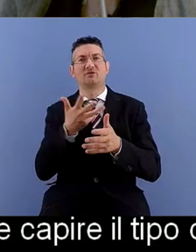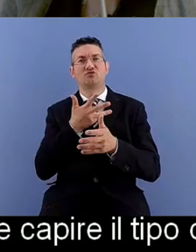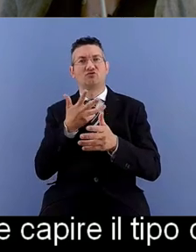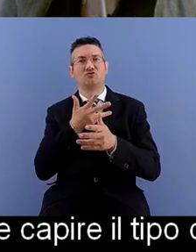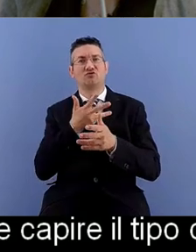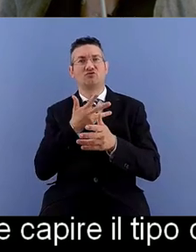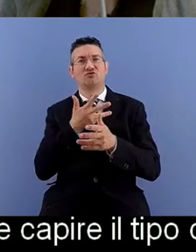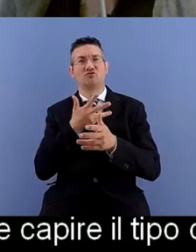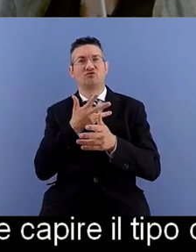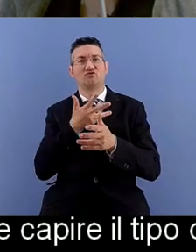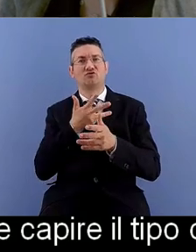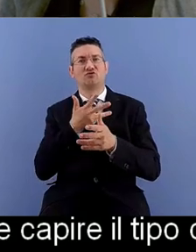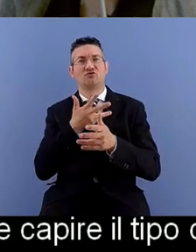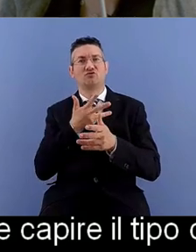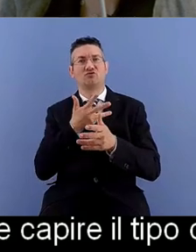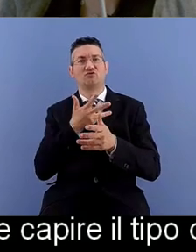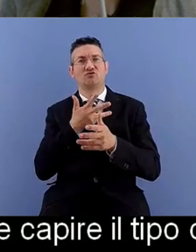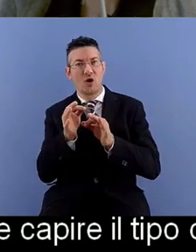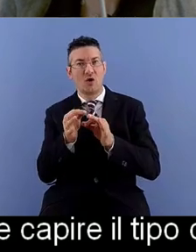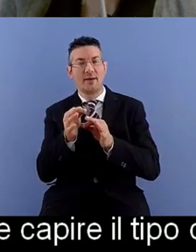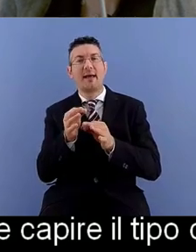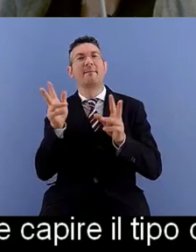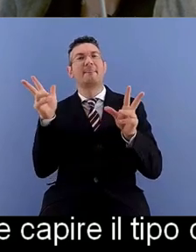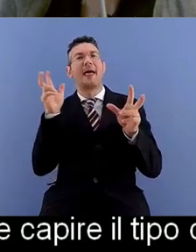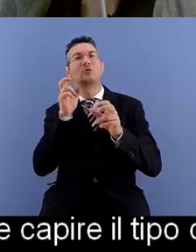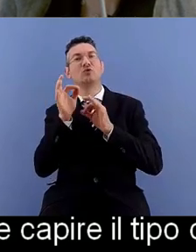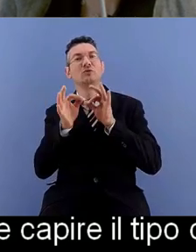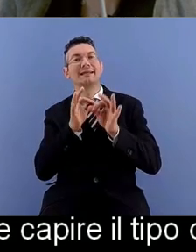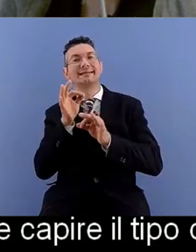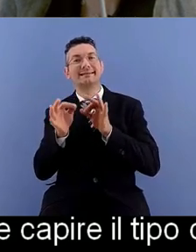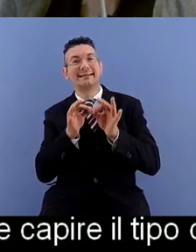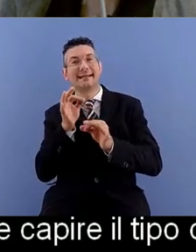per audiodescrivere occorre anche